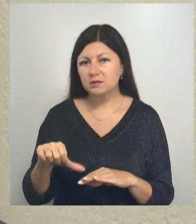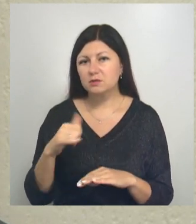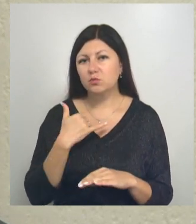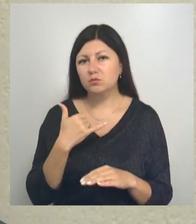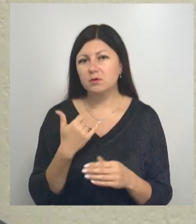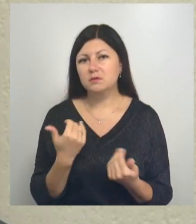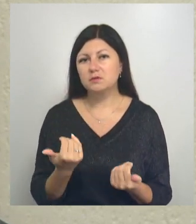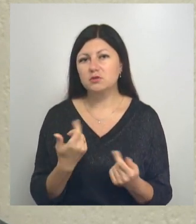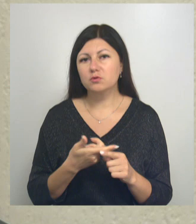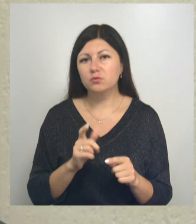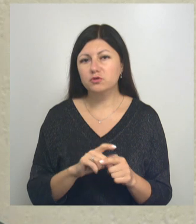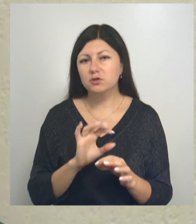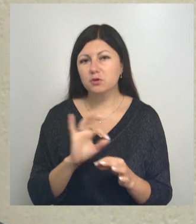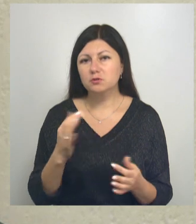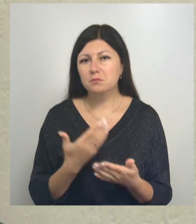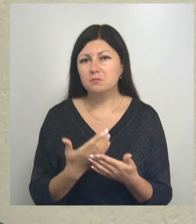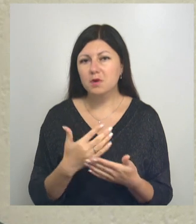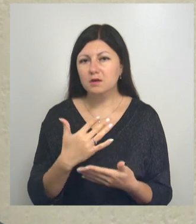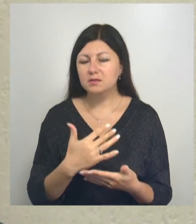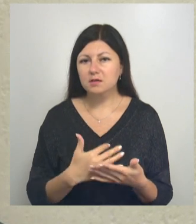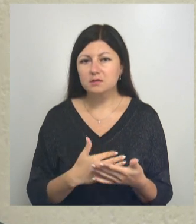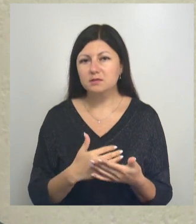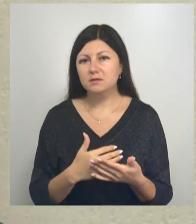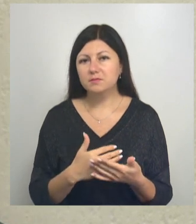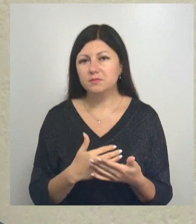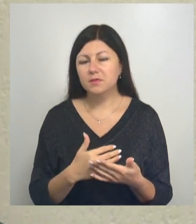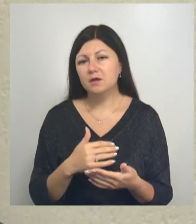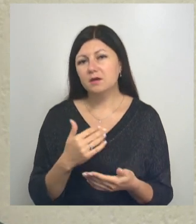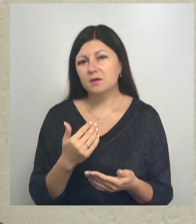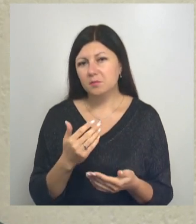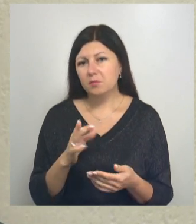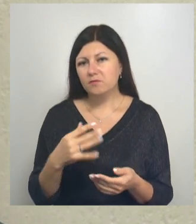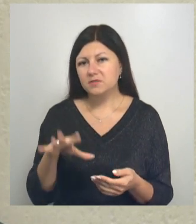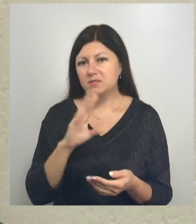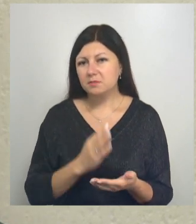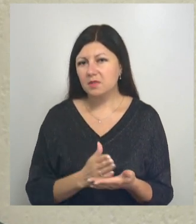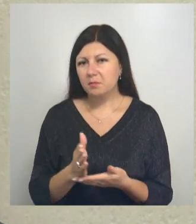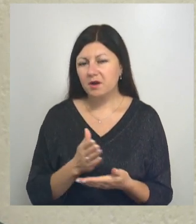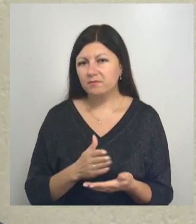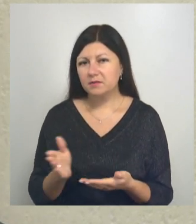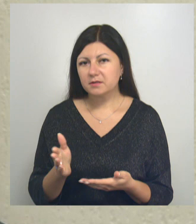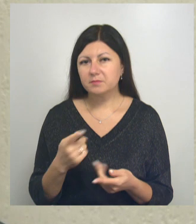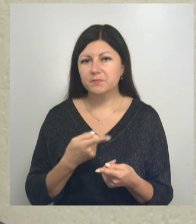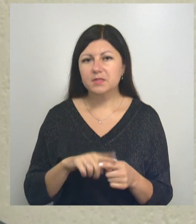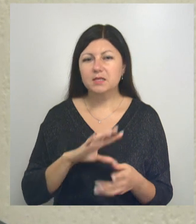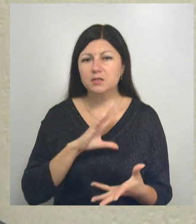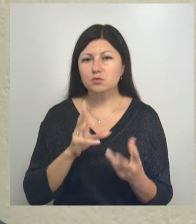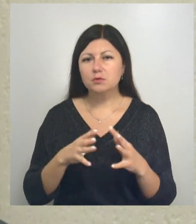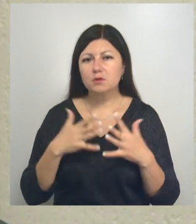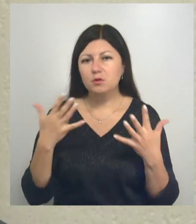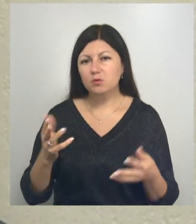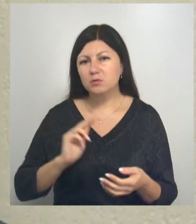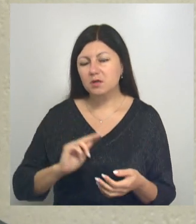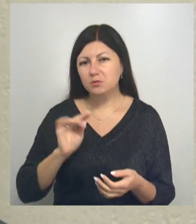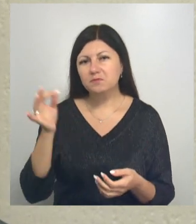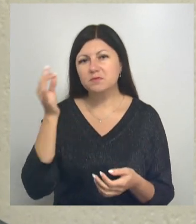у нас идут очень хорошие показатели. Очень хорошие показатели. Практически по всем направлениям. Это результат огромной работы.